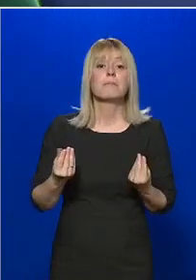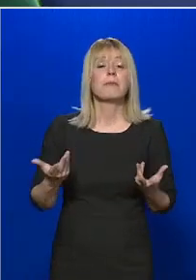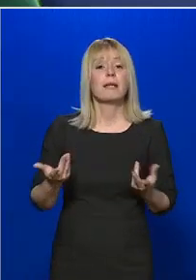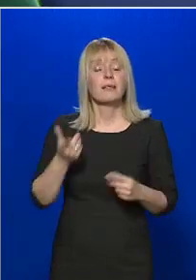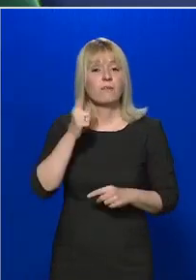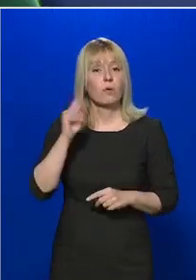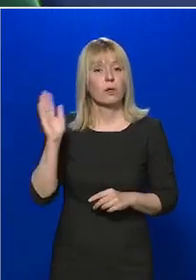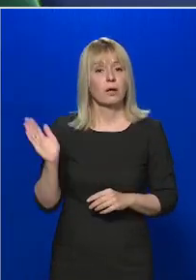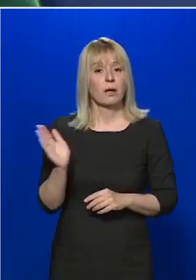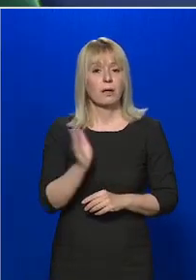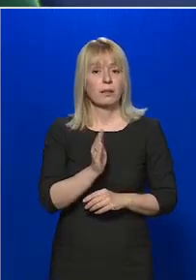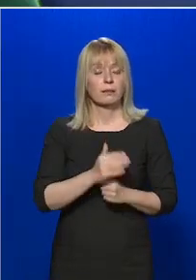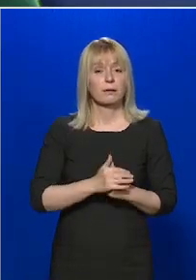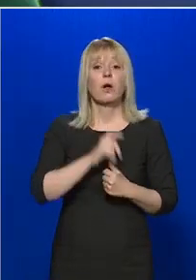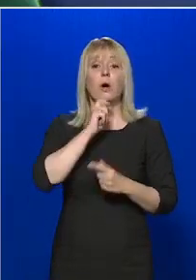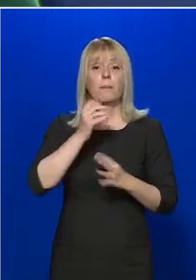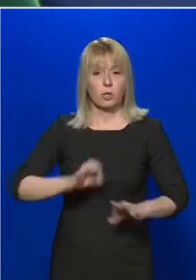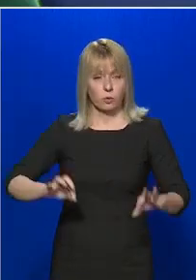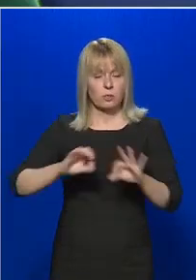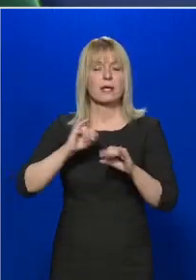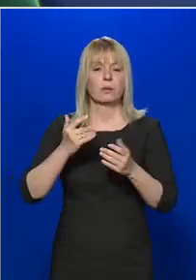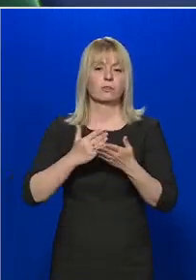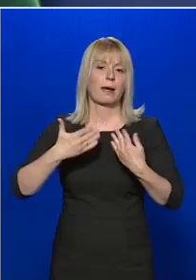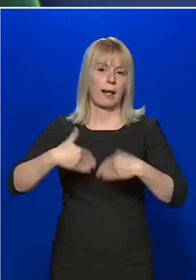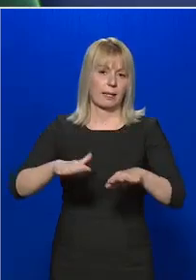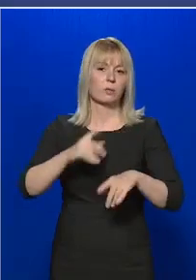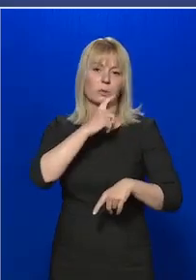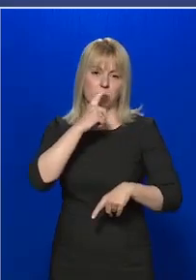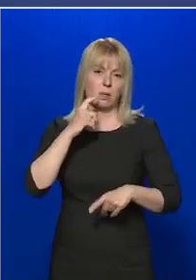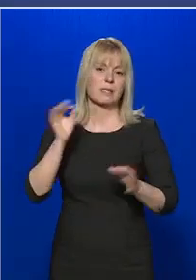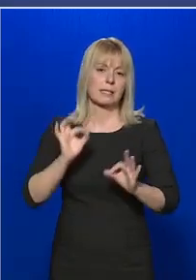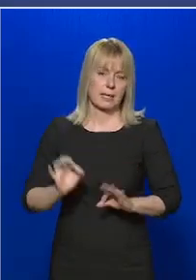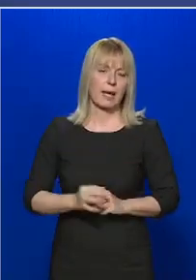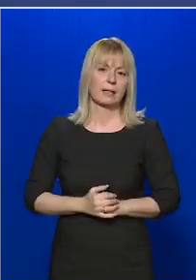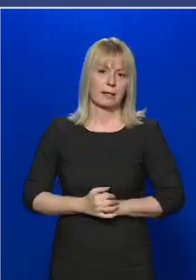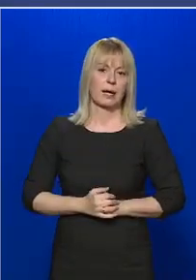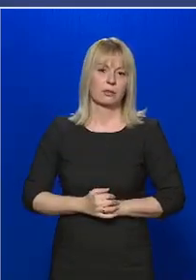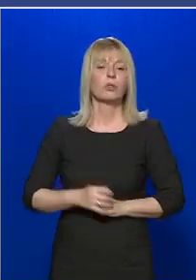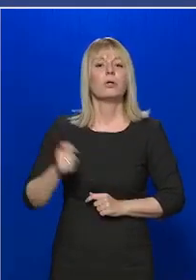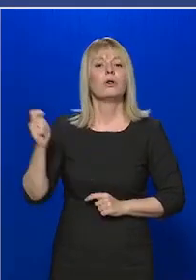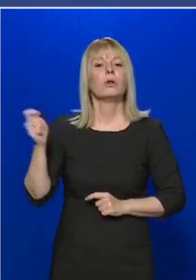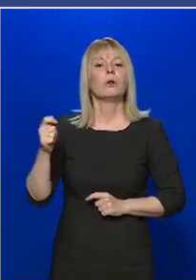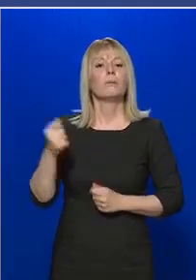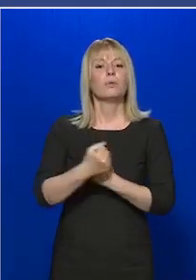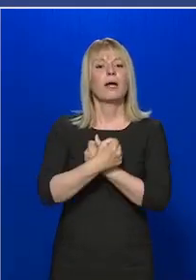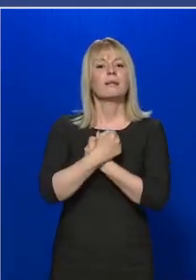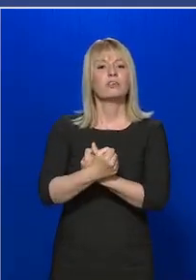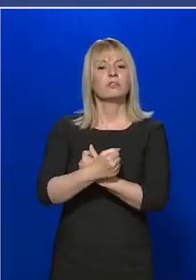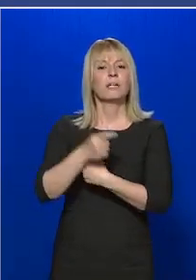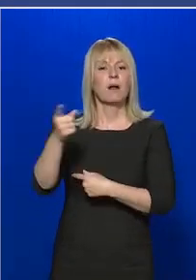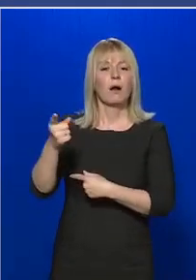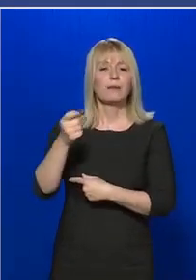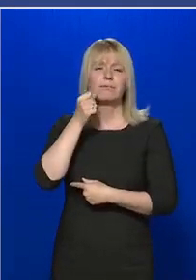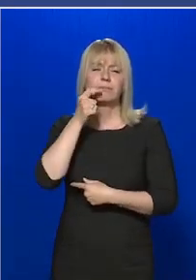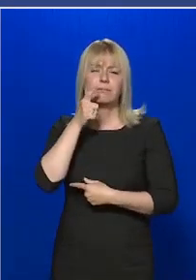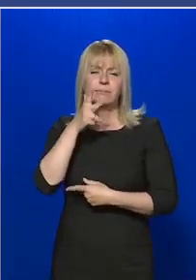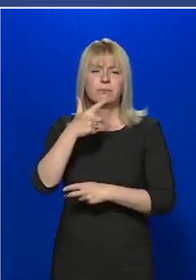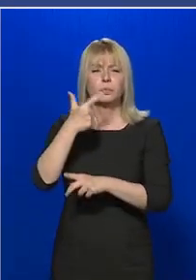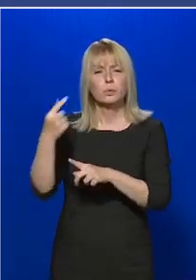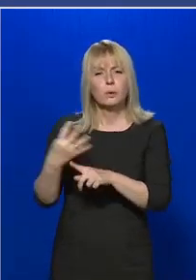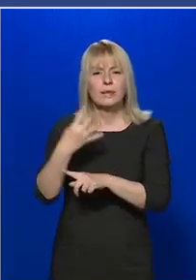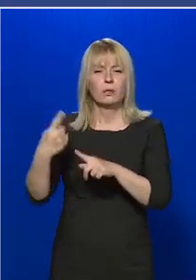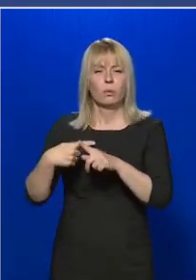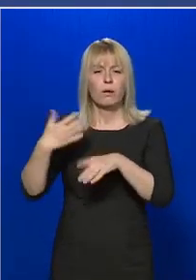Magyarországon is megindult a maszkoknak a gyártása. A büntetésvégrehajtás varrodáiban a nap 24 órájában